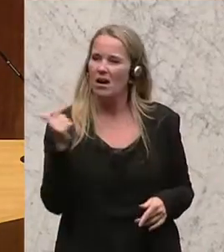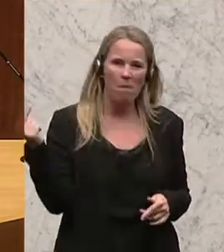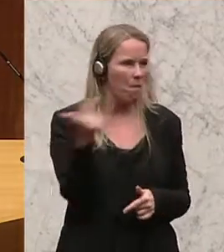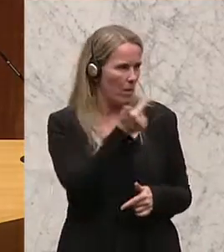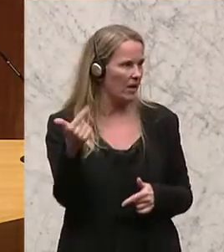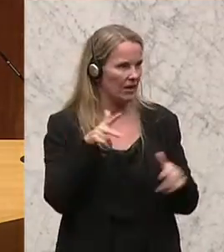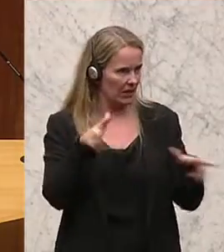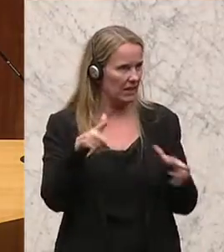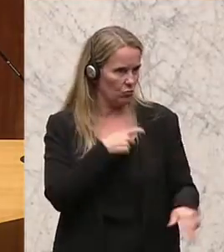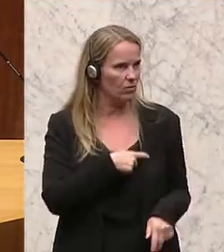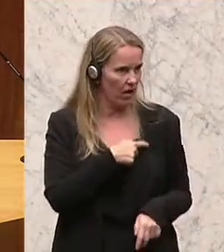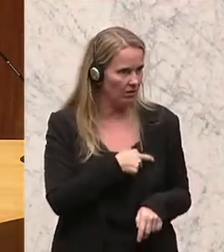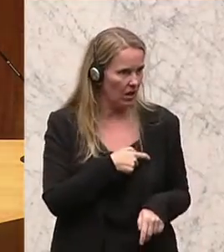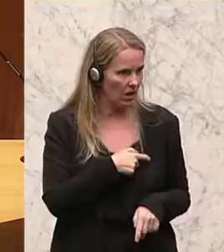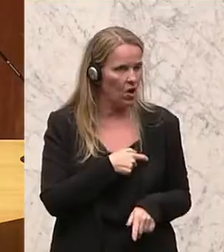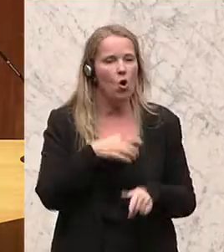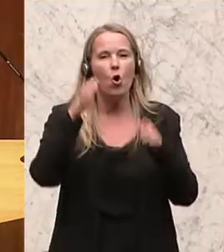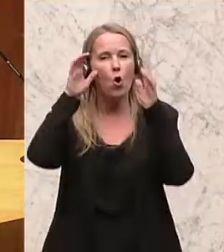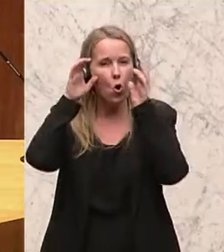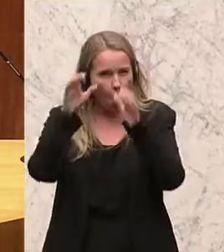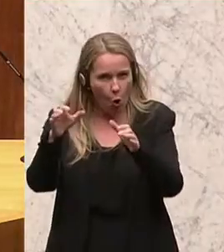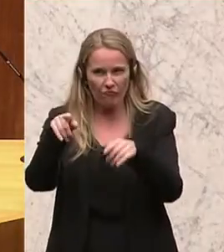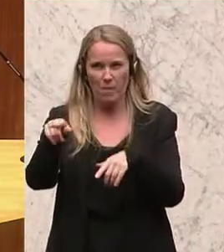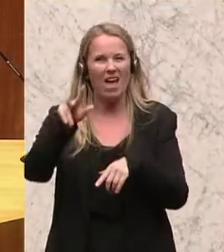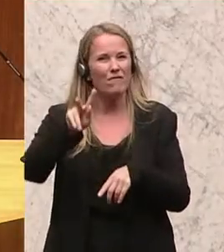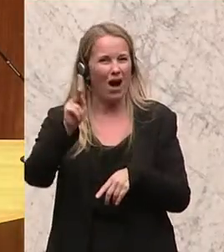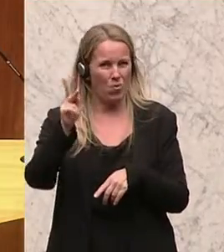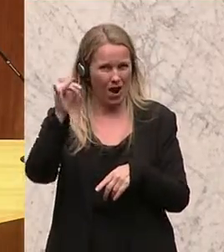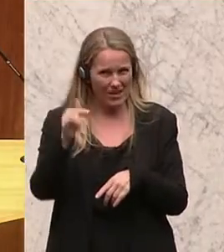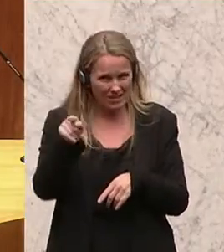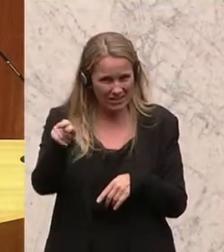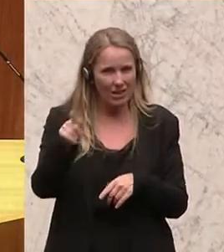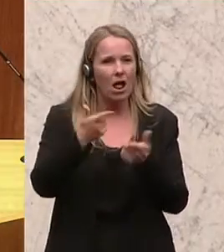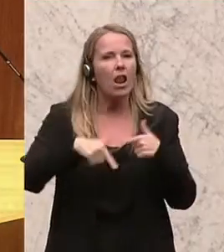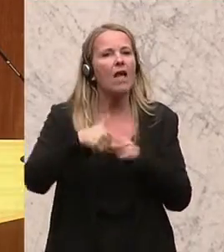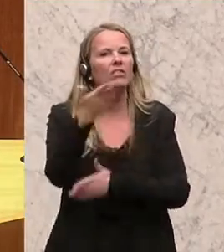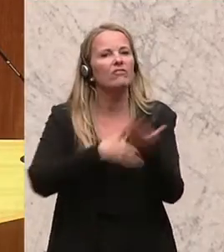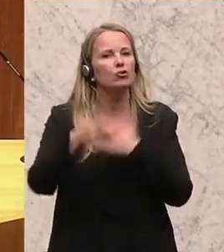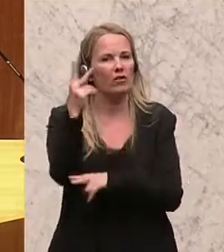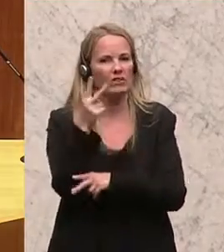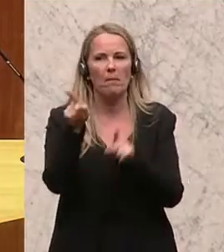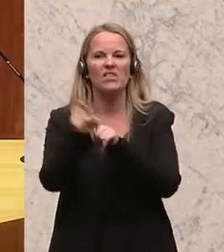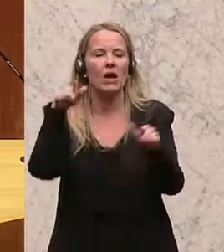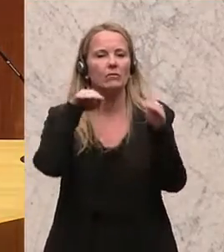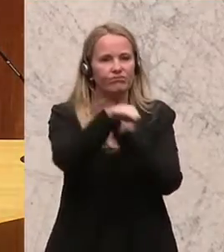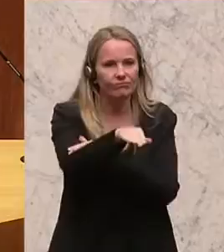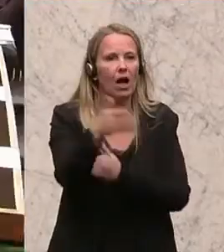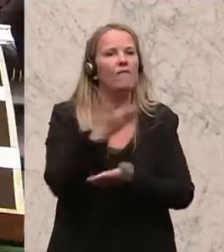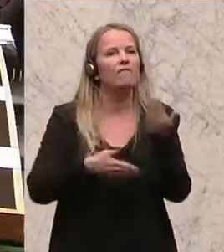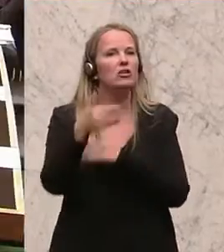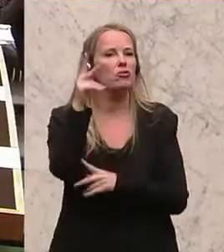Regierungsparteien. Die ÖVP hat den VKI mit der Landwirtschaftskammer verlassen, mit der